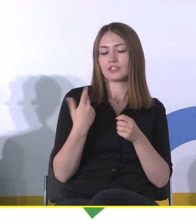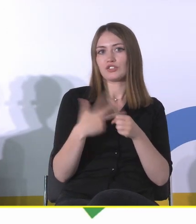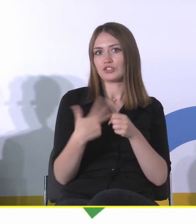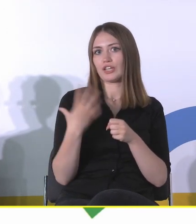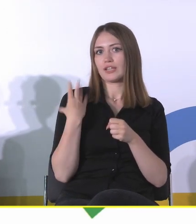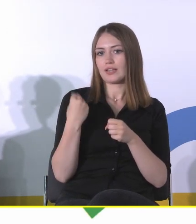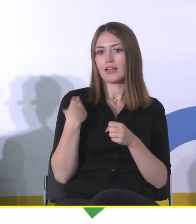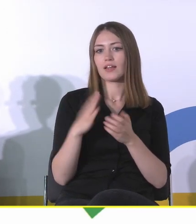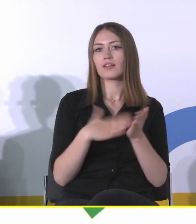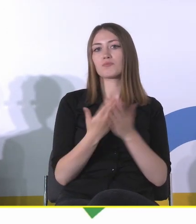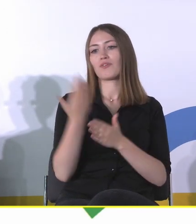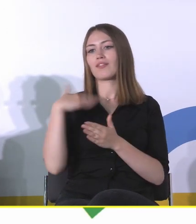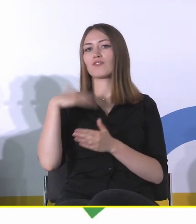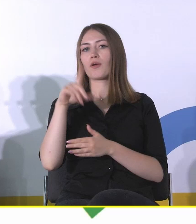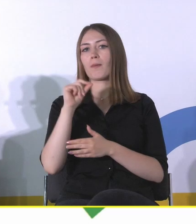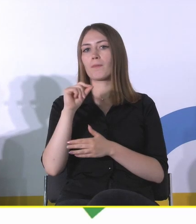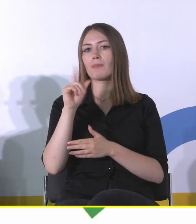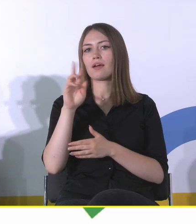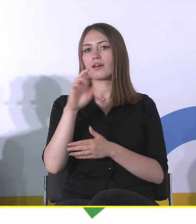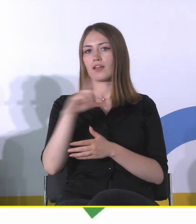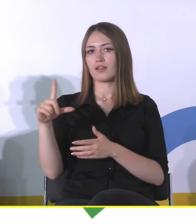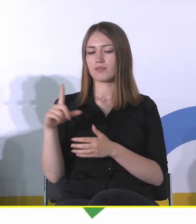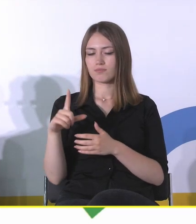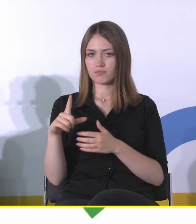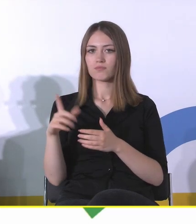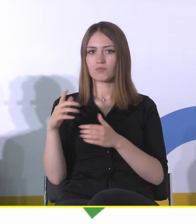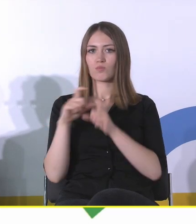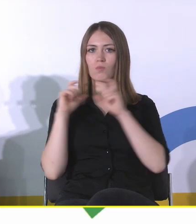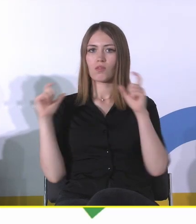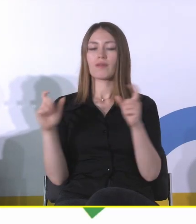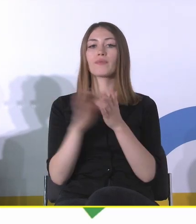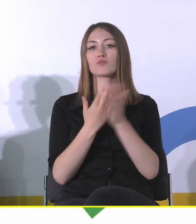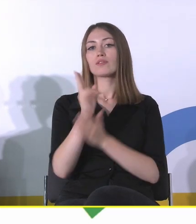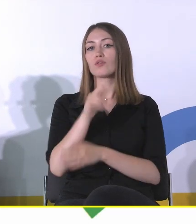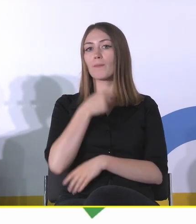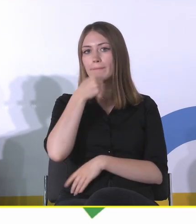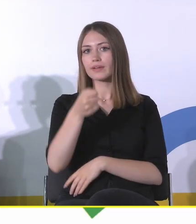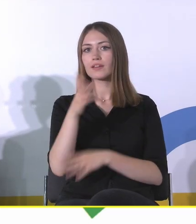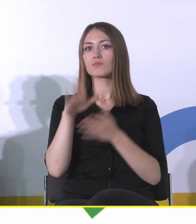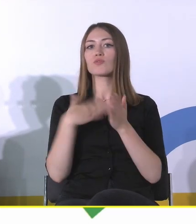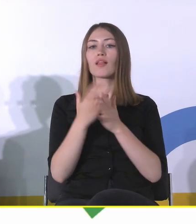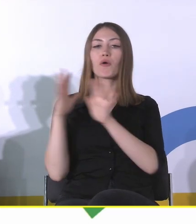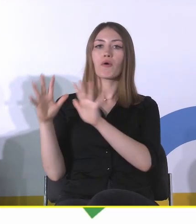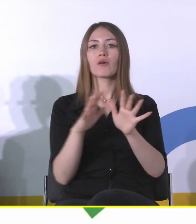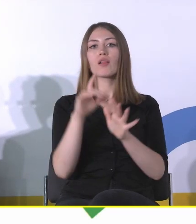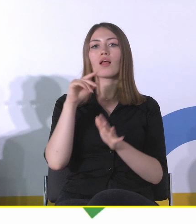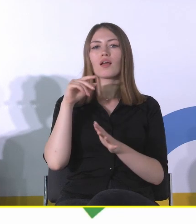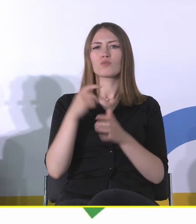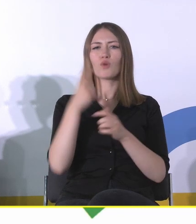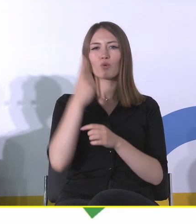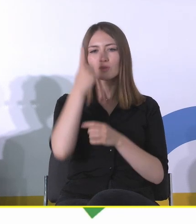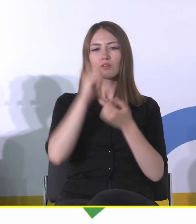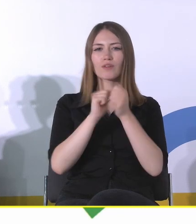perlowskie. Z kolei moi starsi koledzy, jak rozmawialiśmy o ochronie perlowskich bloków, czy Ursynowa, no to głowy się pukali, że